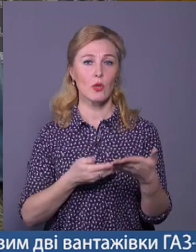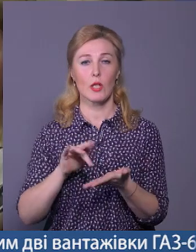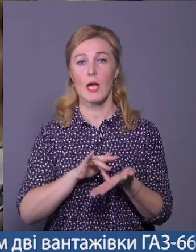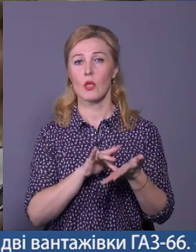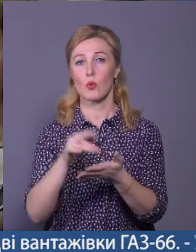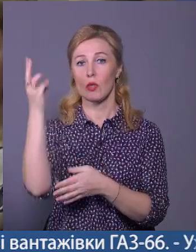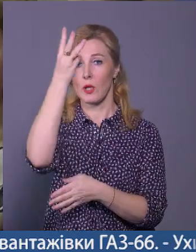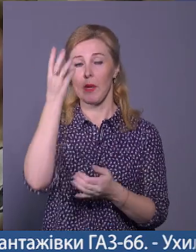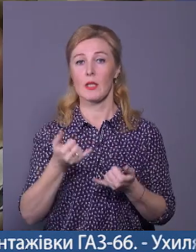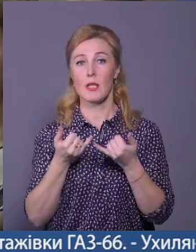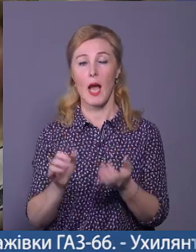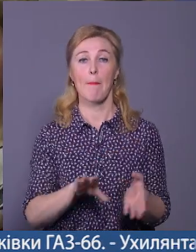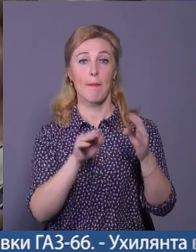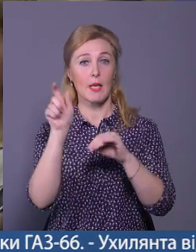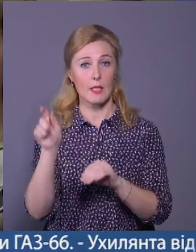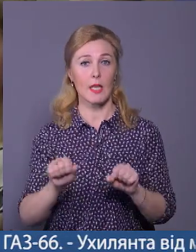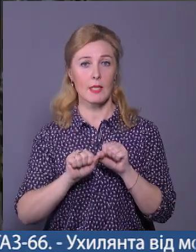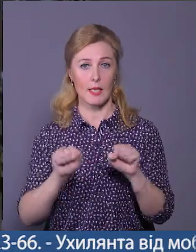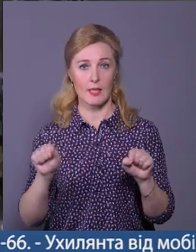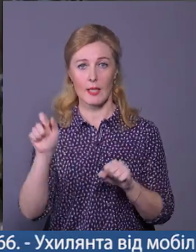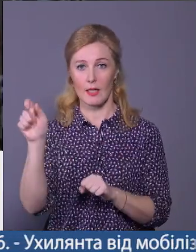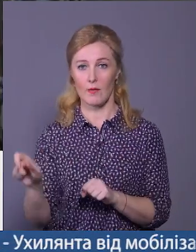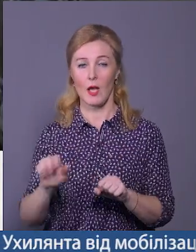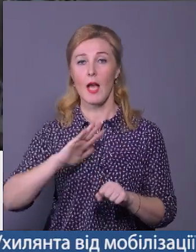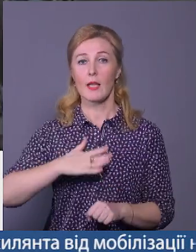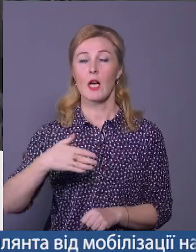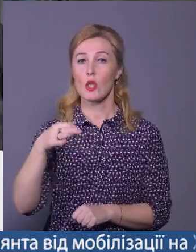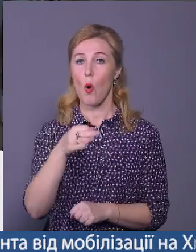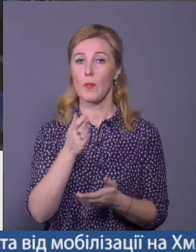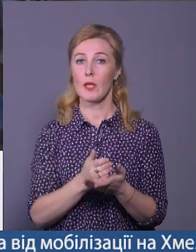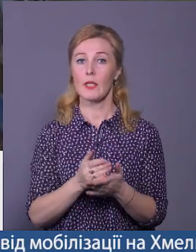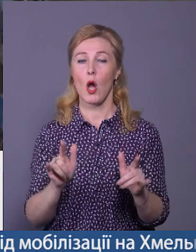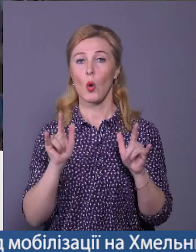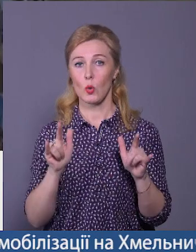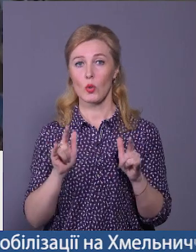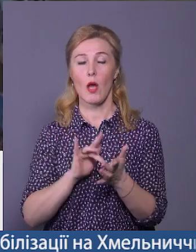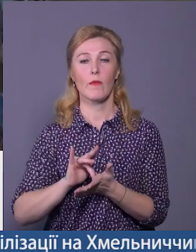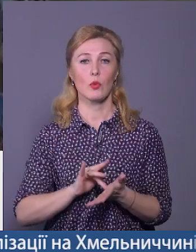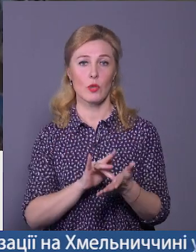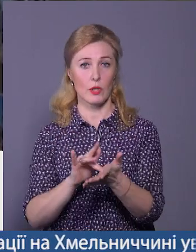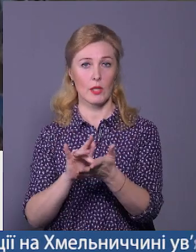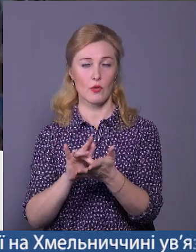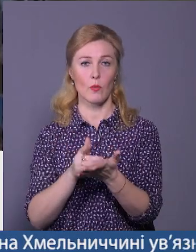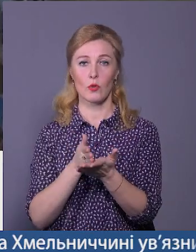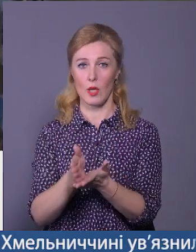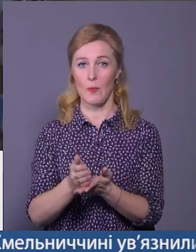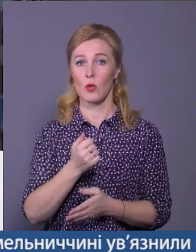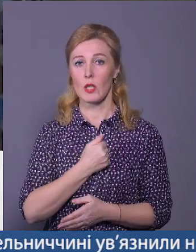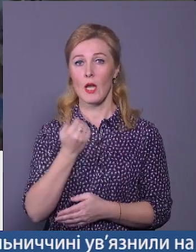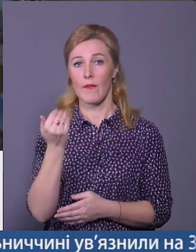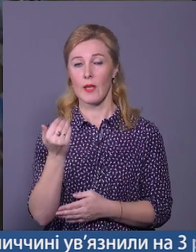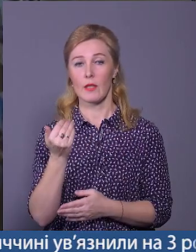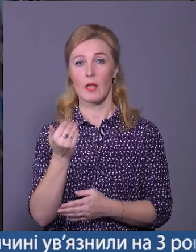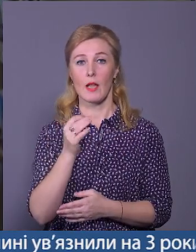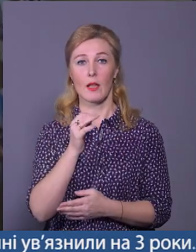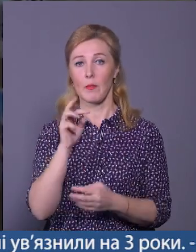хмельницьким для переселенців та захисників. Наша область є дуже крутою в туристичному потенціалі. На жаль, він неналежним